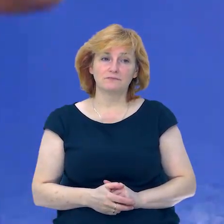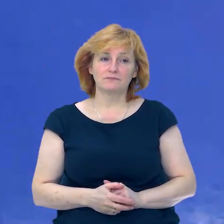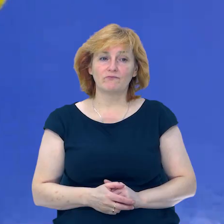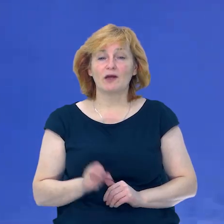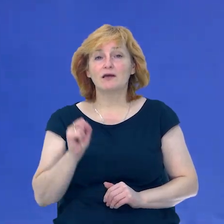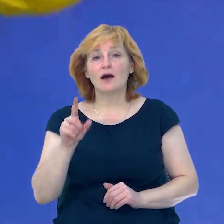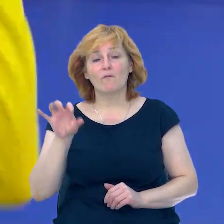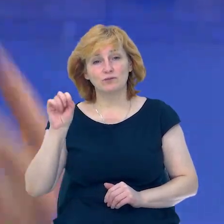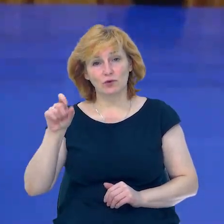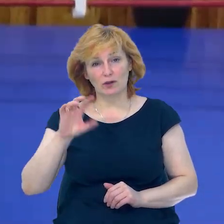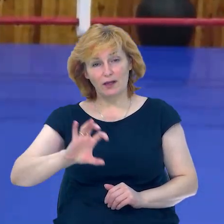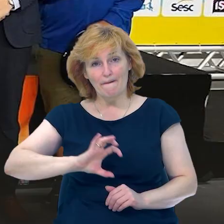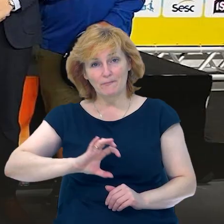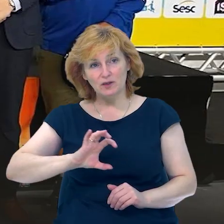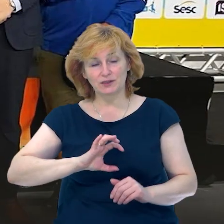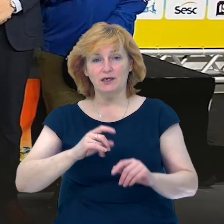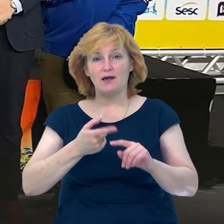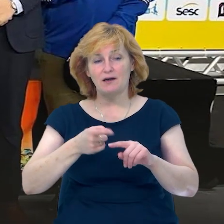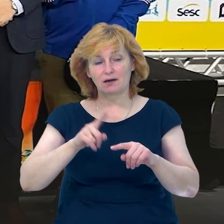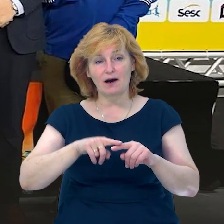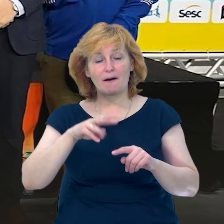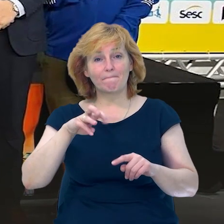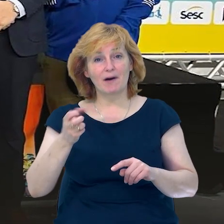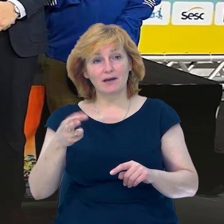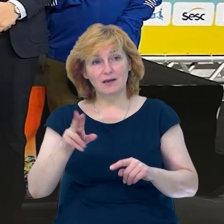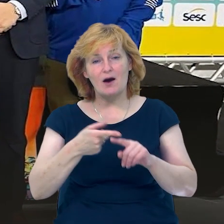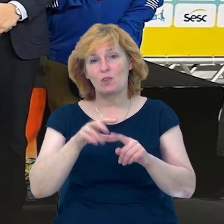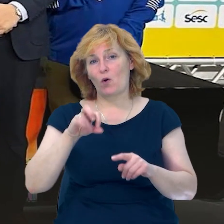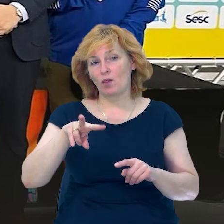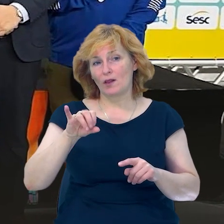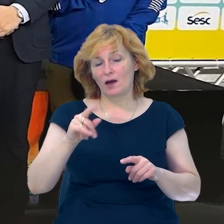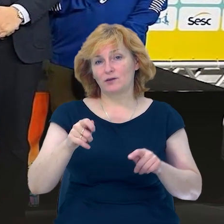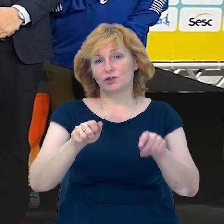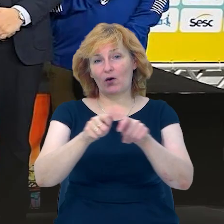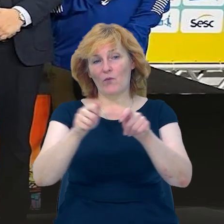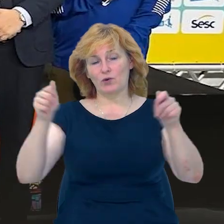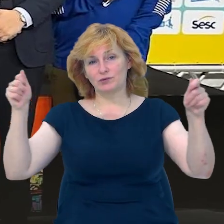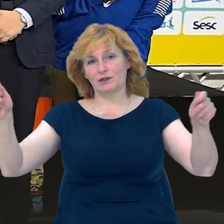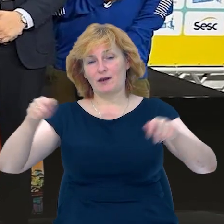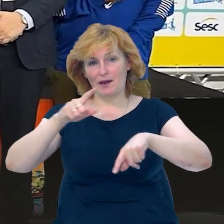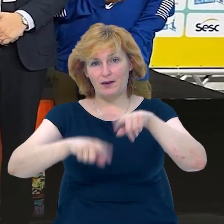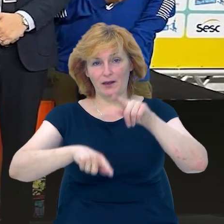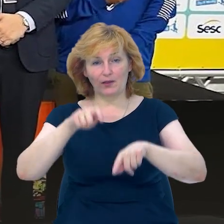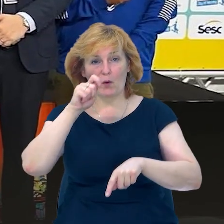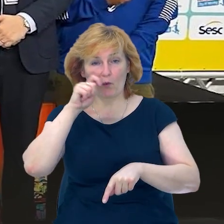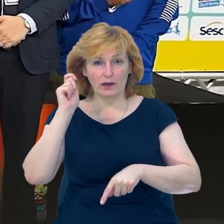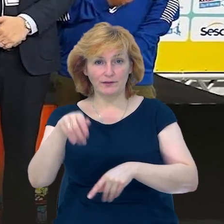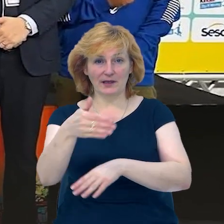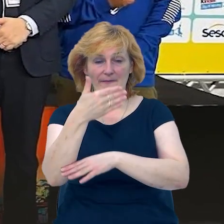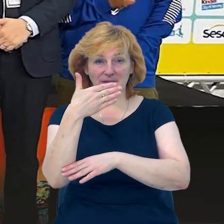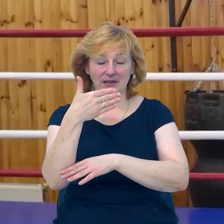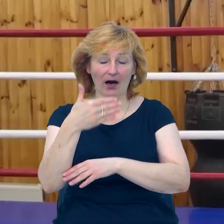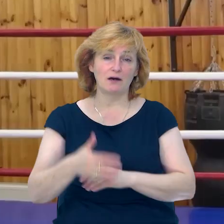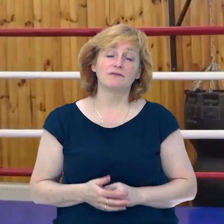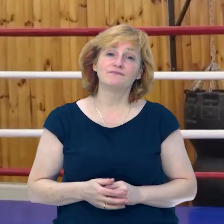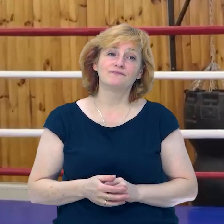Як жолота призерка всесвітньої гімназіади, Мар'яна Олешко розгорнула на п'ядесталі рідний український стяг. Була рада,